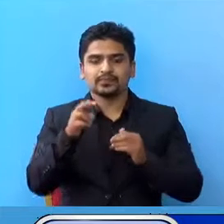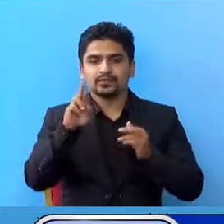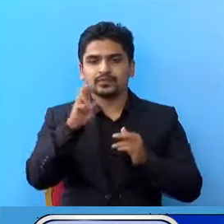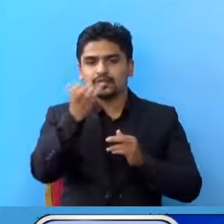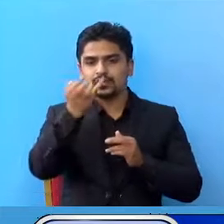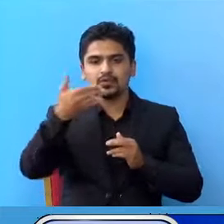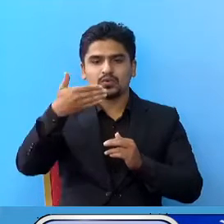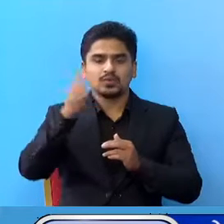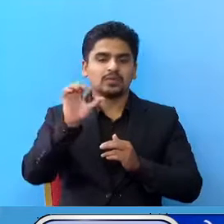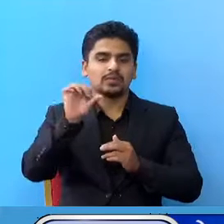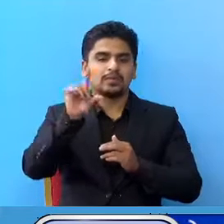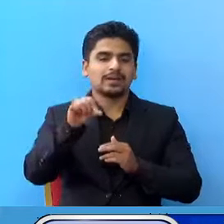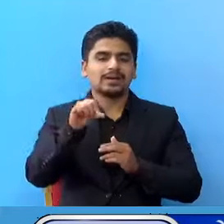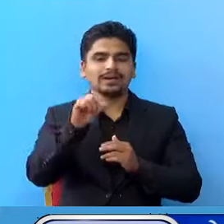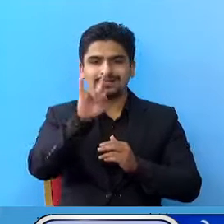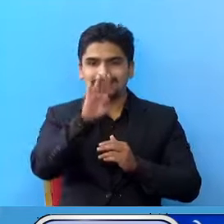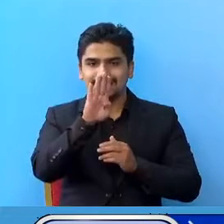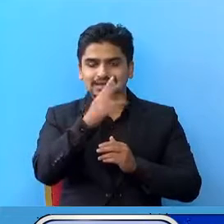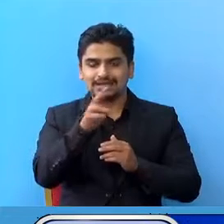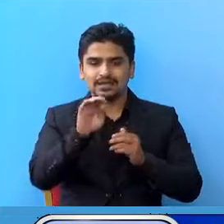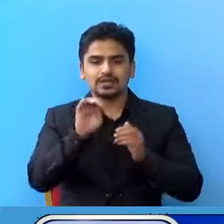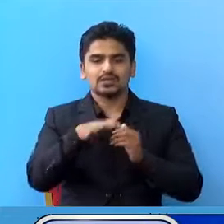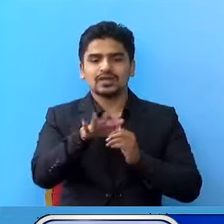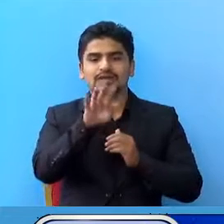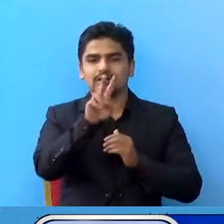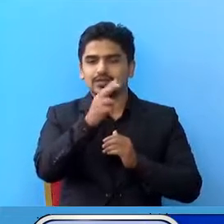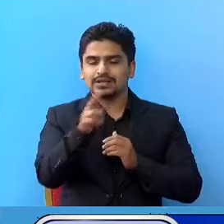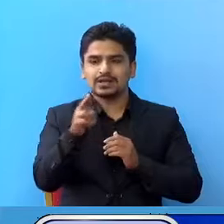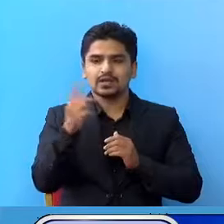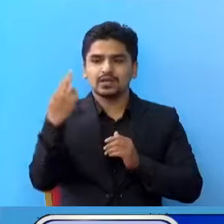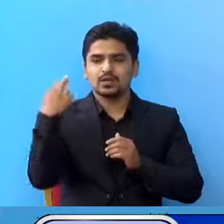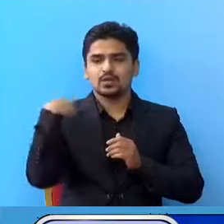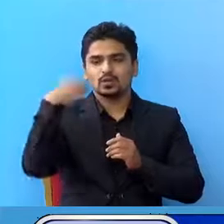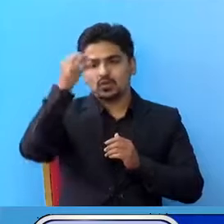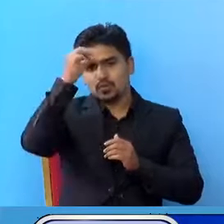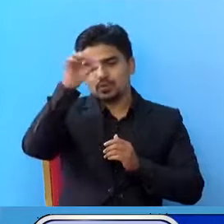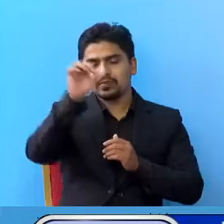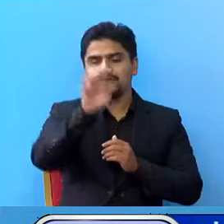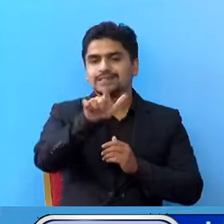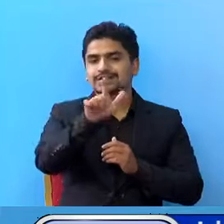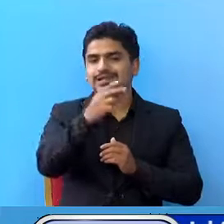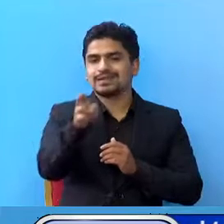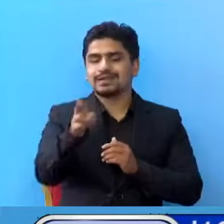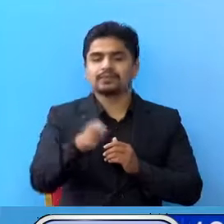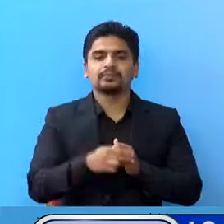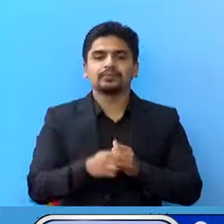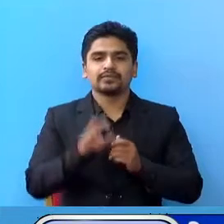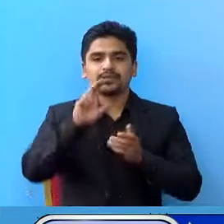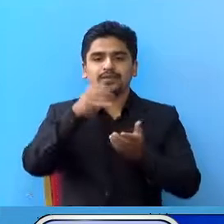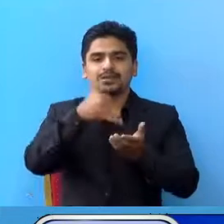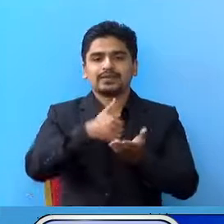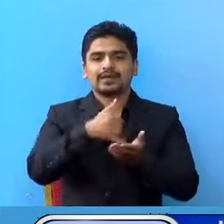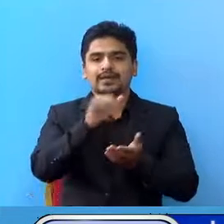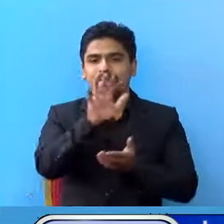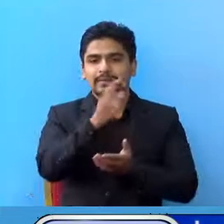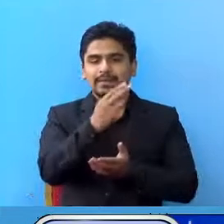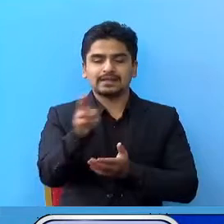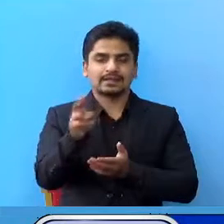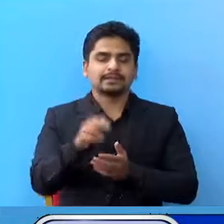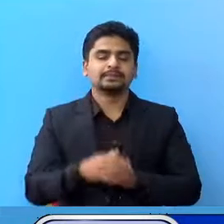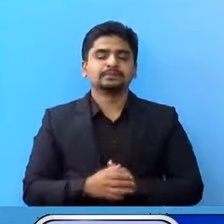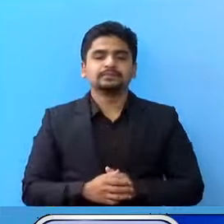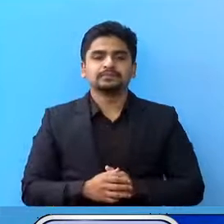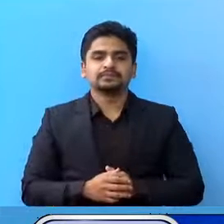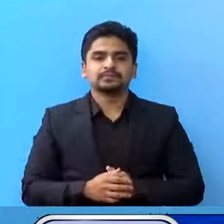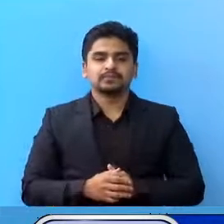का चार जना, सल्यान का दुई जना र रुकुम पुर्वा का साथ जना र दांग का पांज जना हुनों